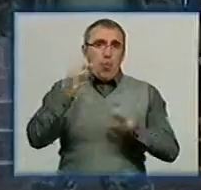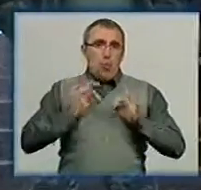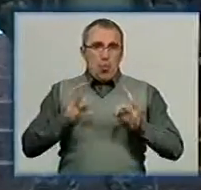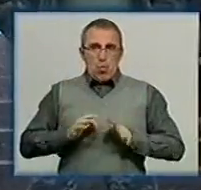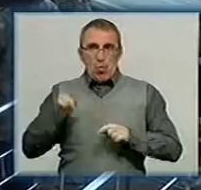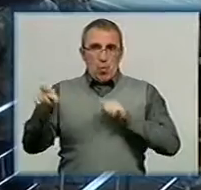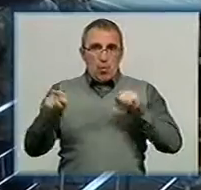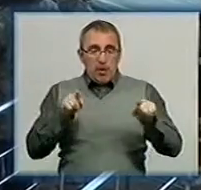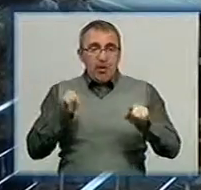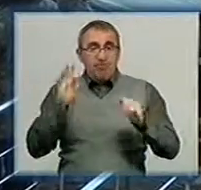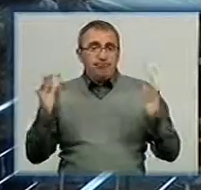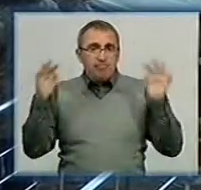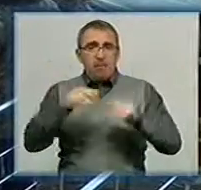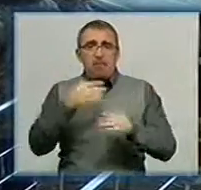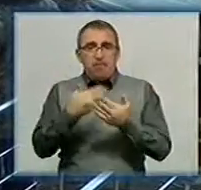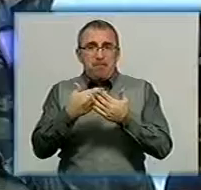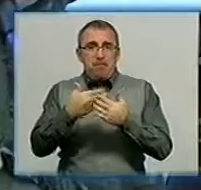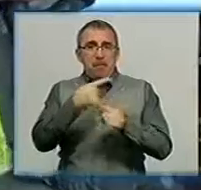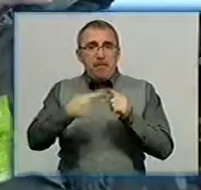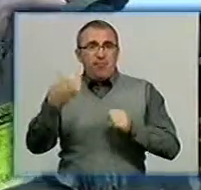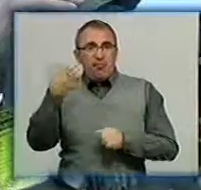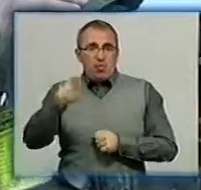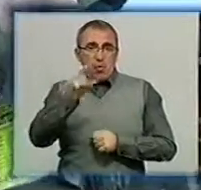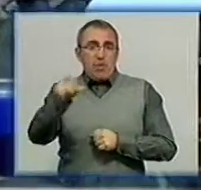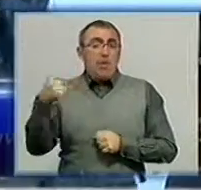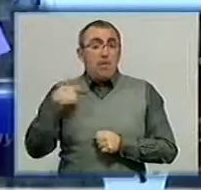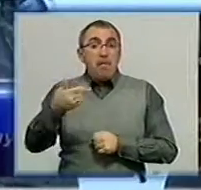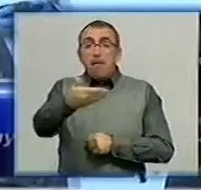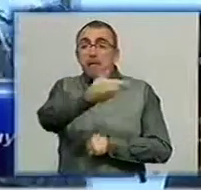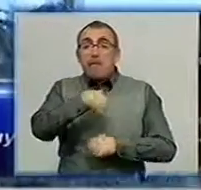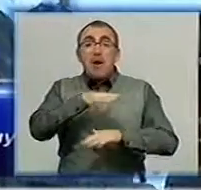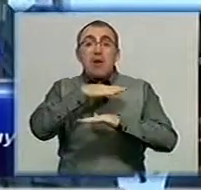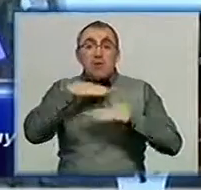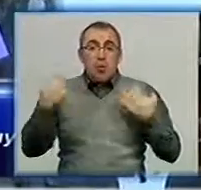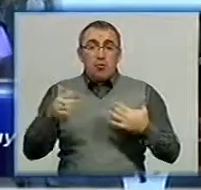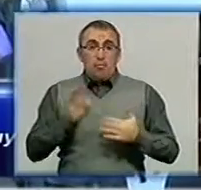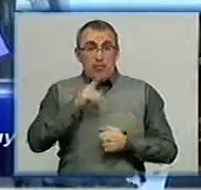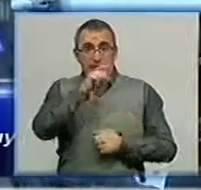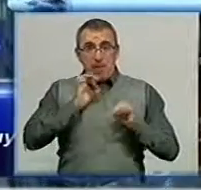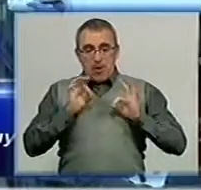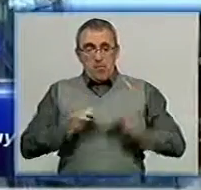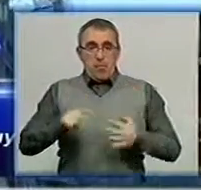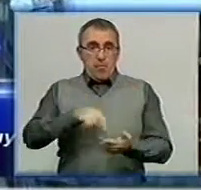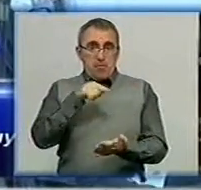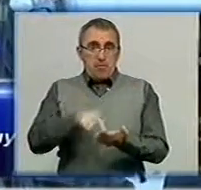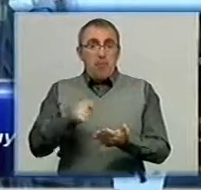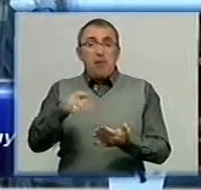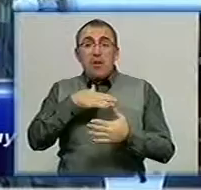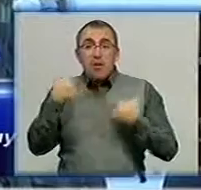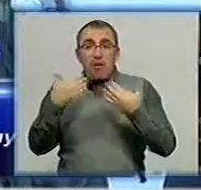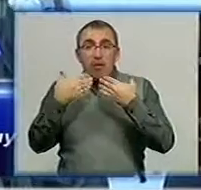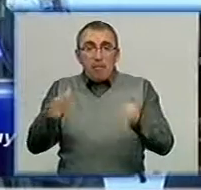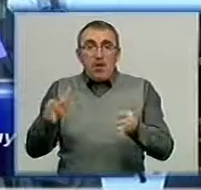Навічі зібралось близько сотні кіровоградців. Ми не хочемо, щоб цей прокурор був у нас в місті. Ми не хочемо, щоб він відкрив двері для